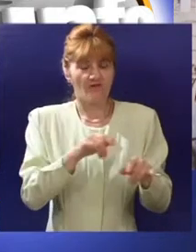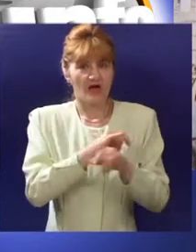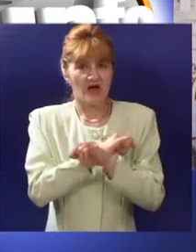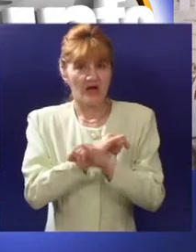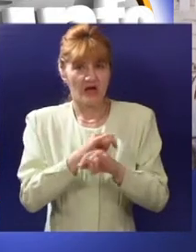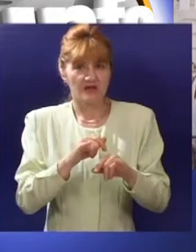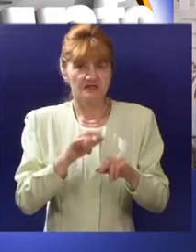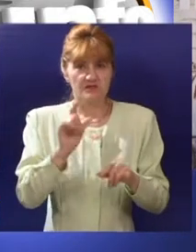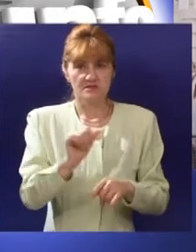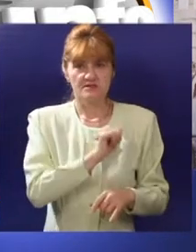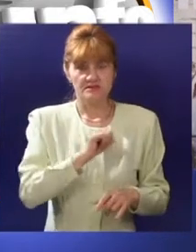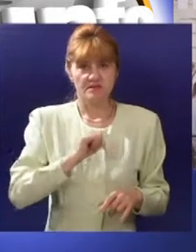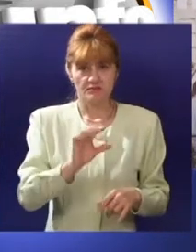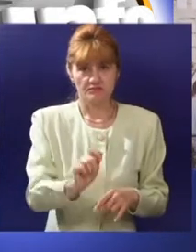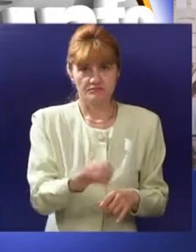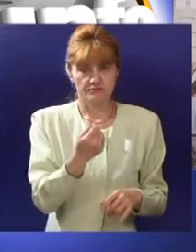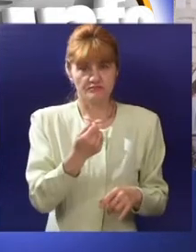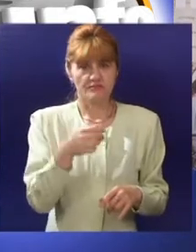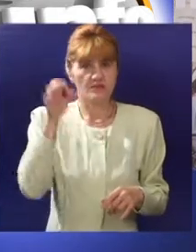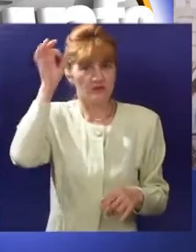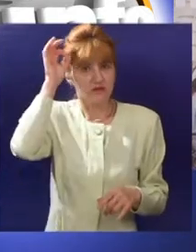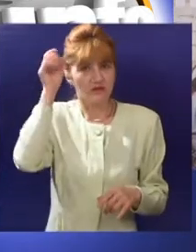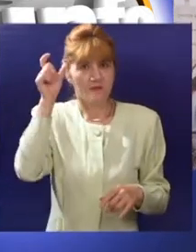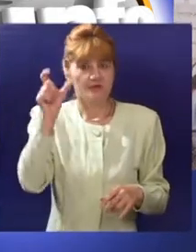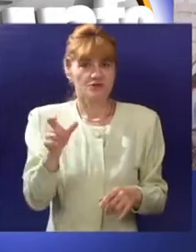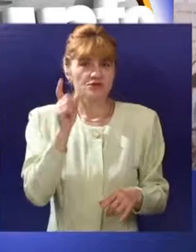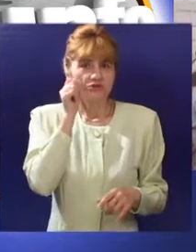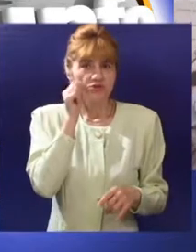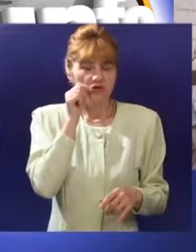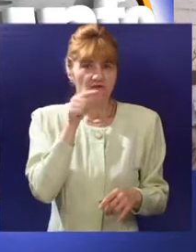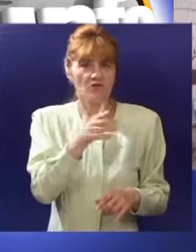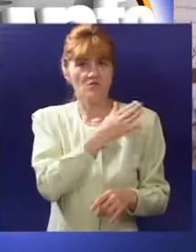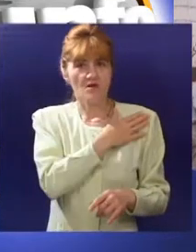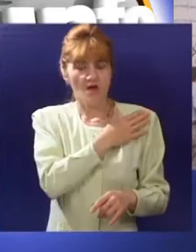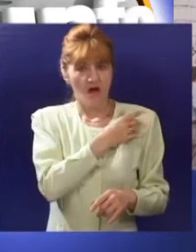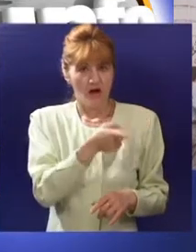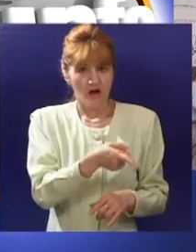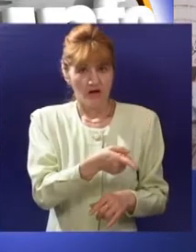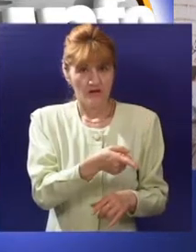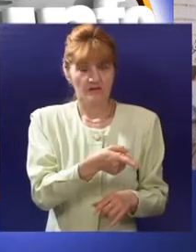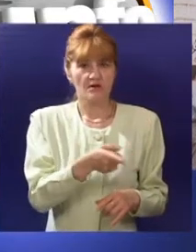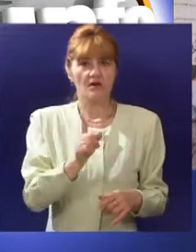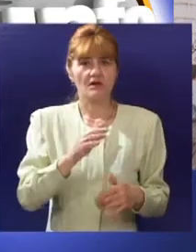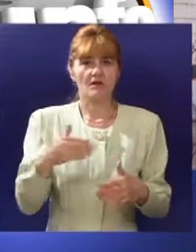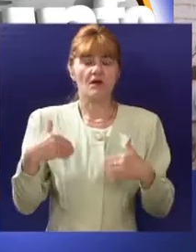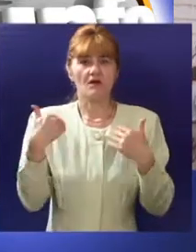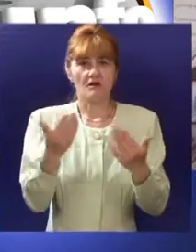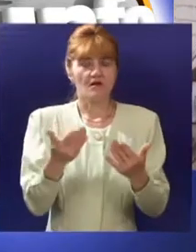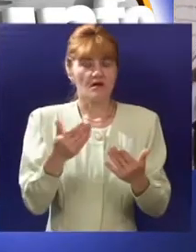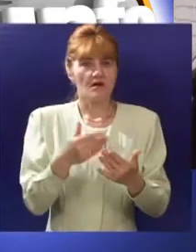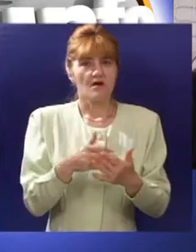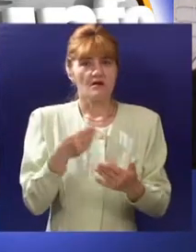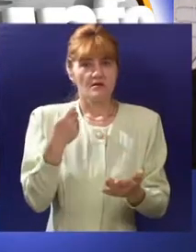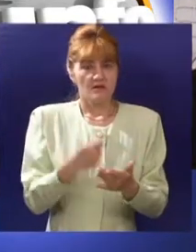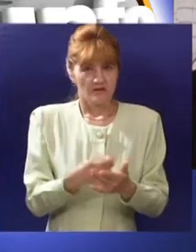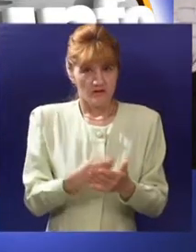razvio i koji je patentirao, Simensov inženjer, je bio nagrađen sa jednokratnom nagradom